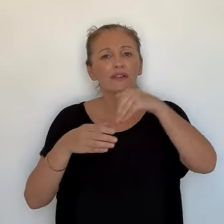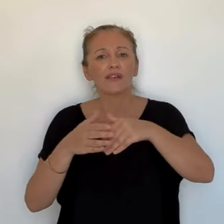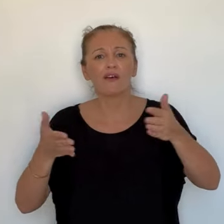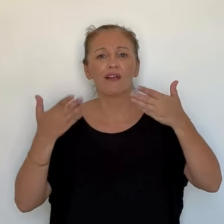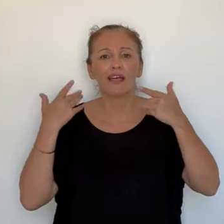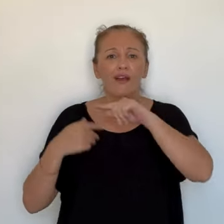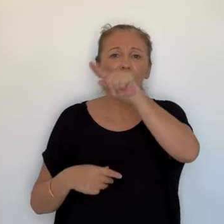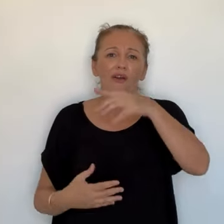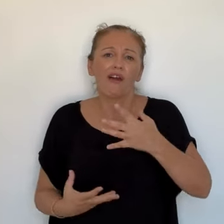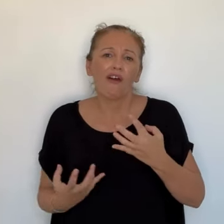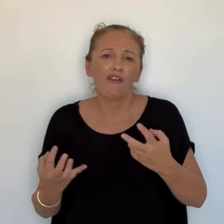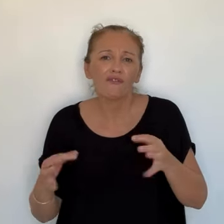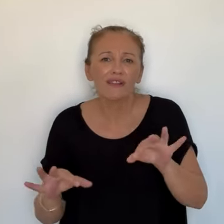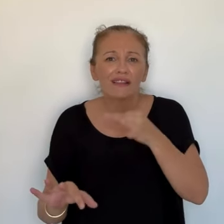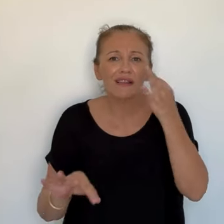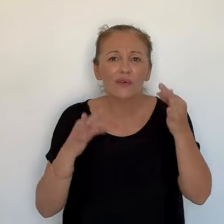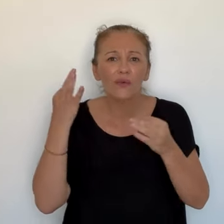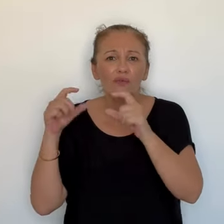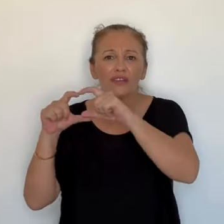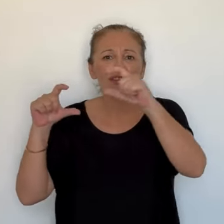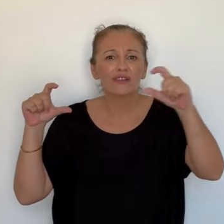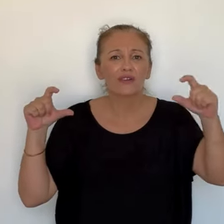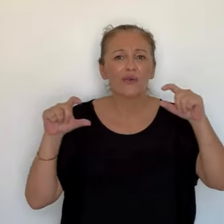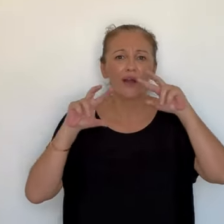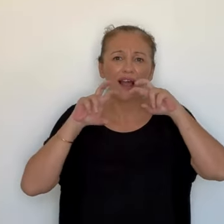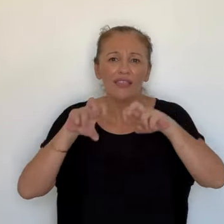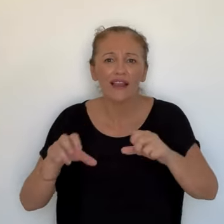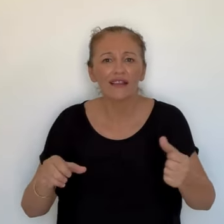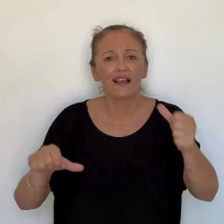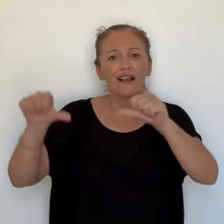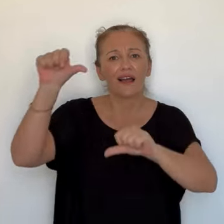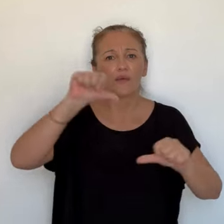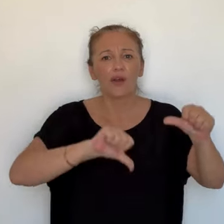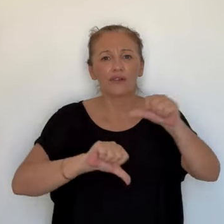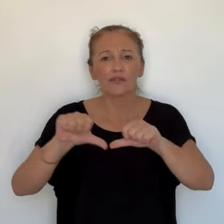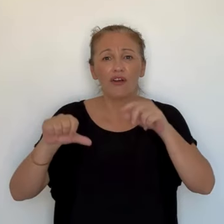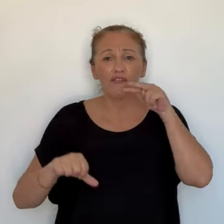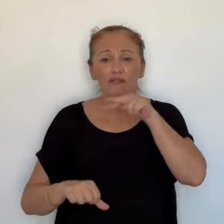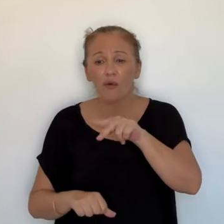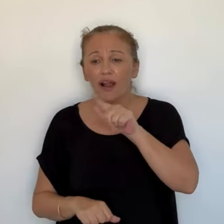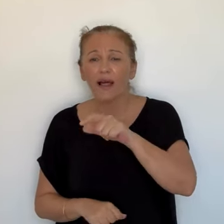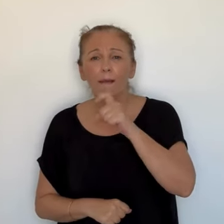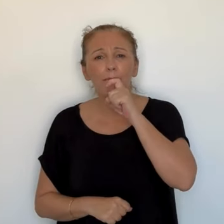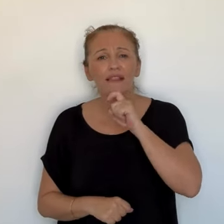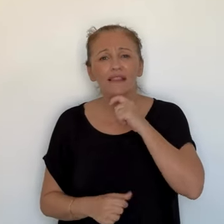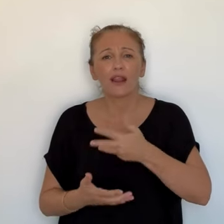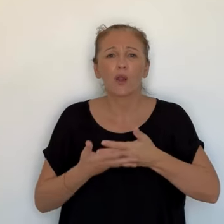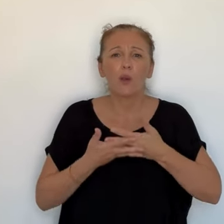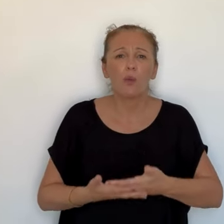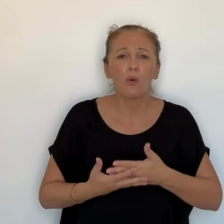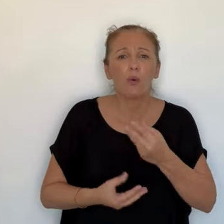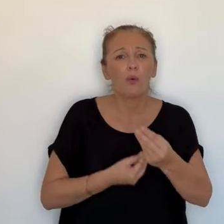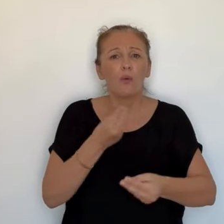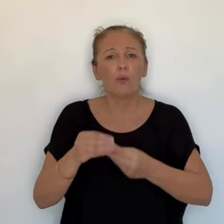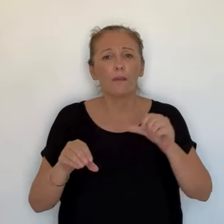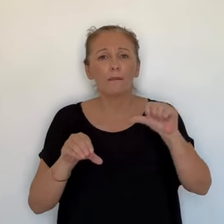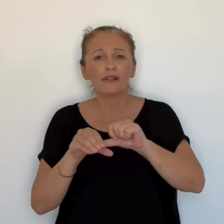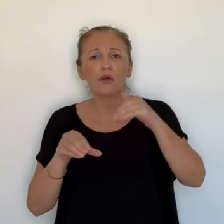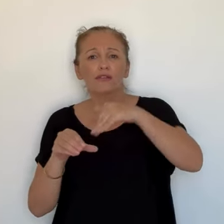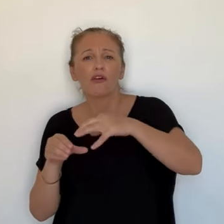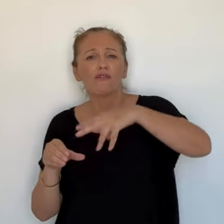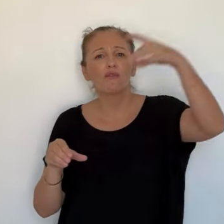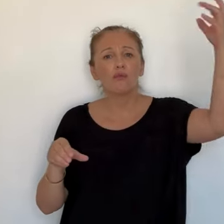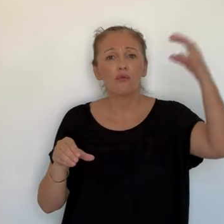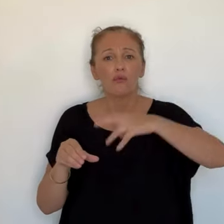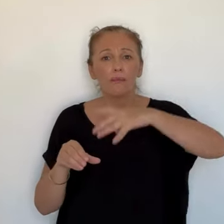rejets. On aurait pu pouvoir faire des prélèvements qui auraient été analysés ensuite en laboratoire, notamment pour évaluer les quantités,